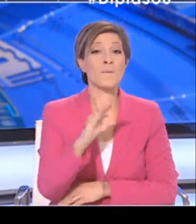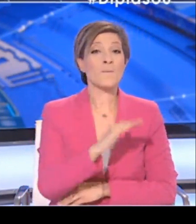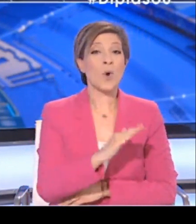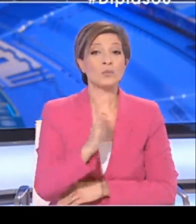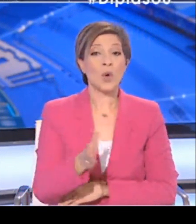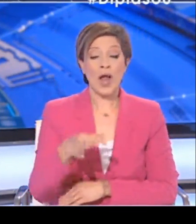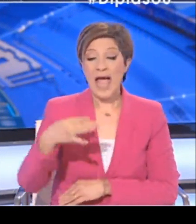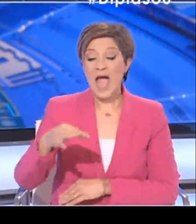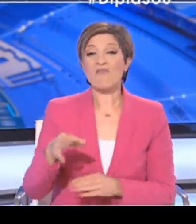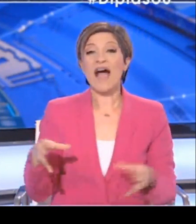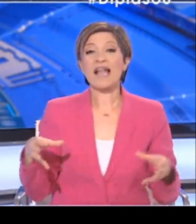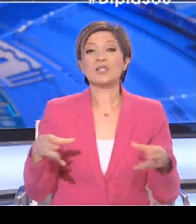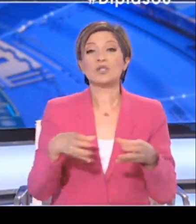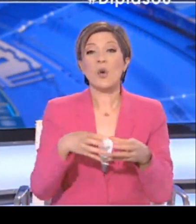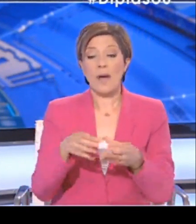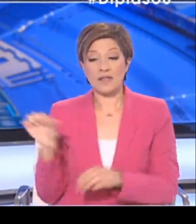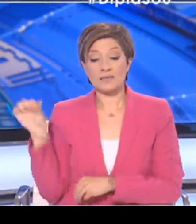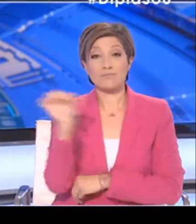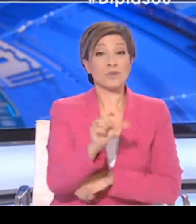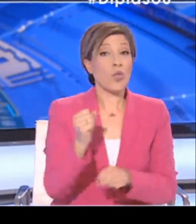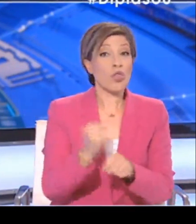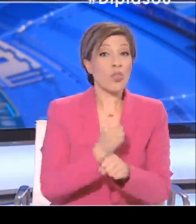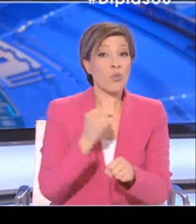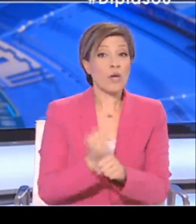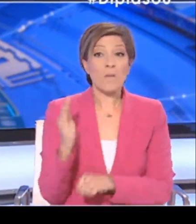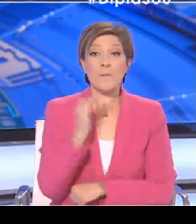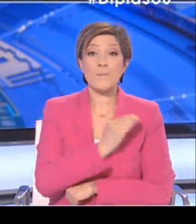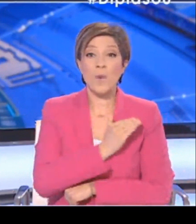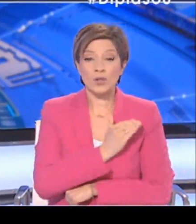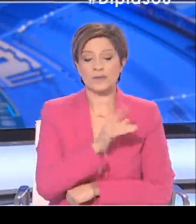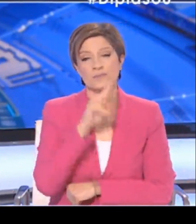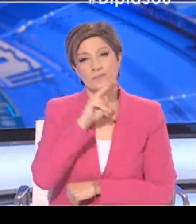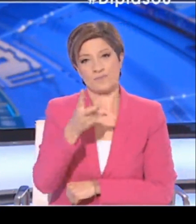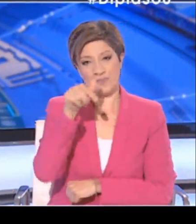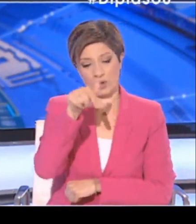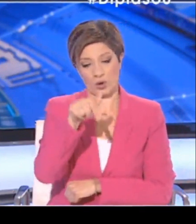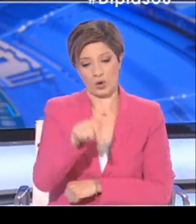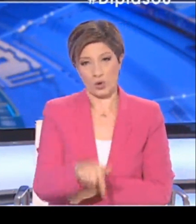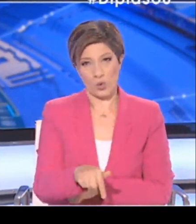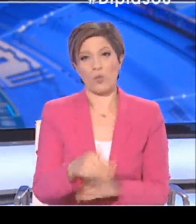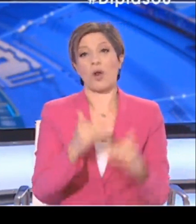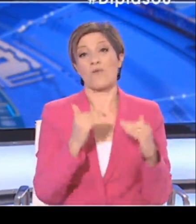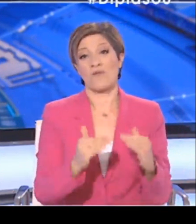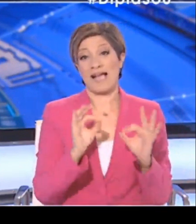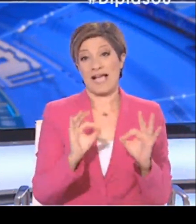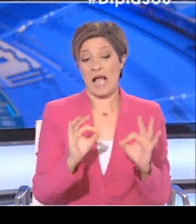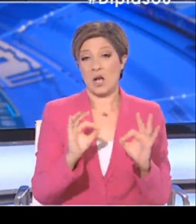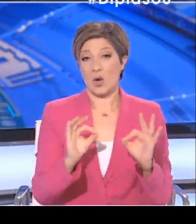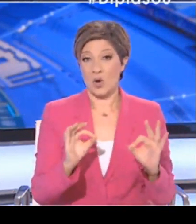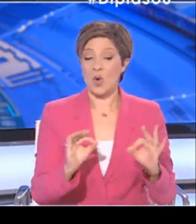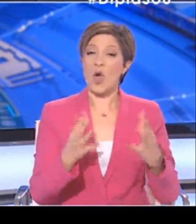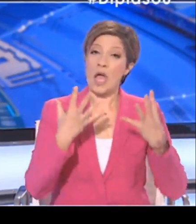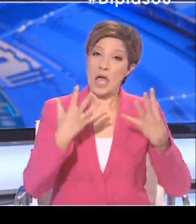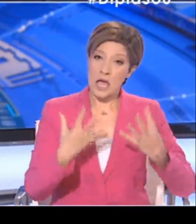οι ευάλωτες ομάδες να επιστρέψουν στις δουλειές τους. Αυτή τη στιγμή ισχύει ό,τι ισχύει μέχρι τώρα δηλαδή ότι